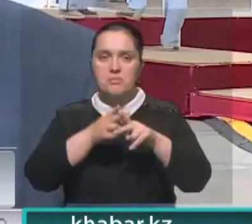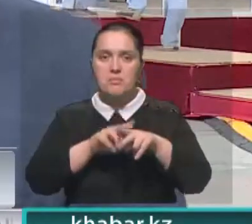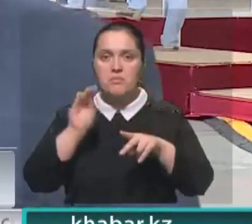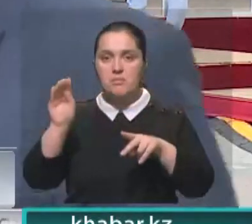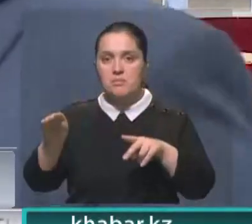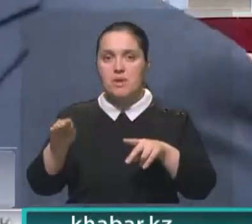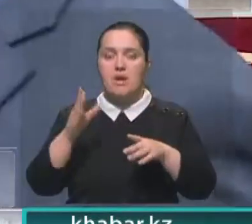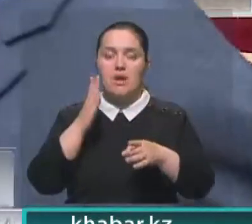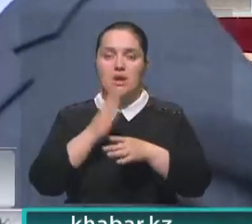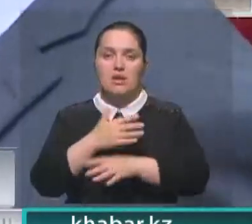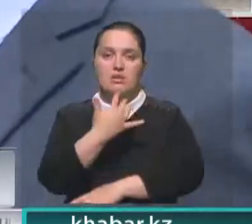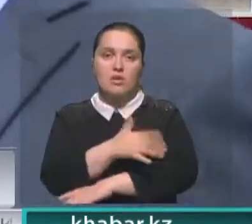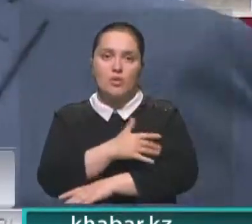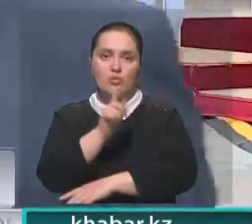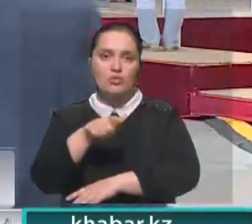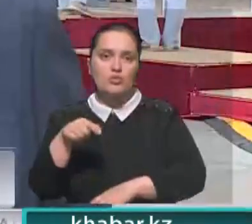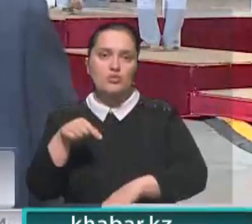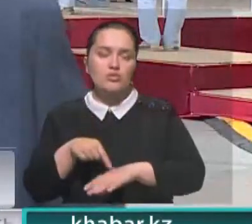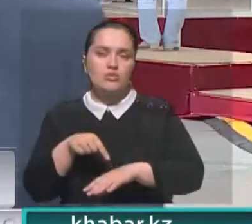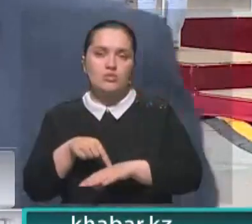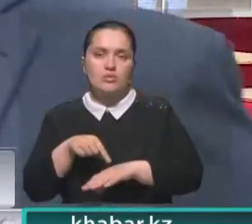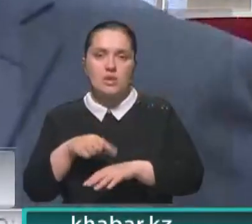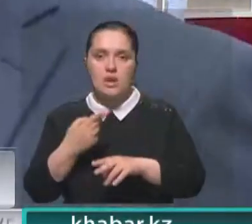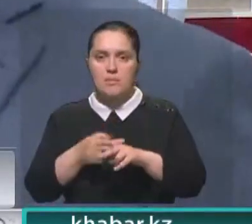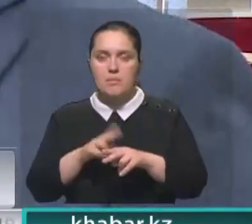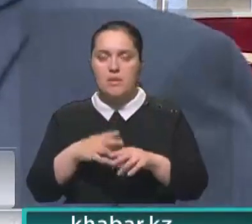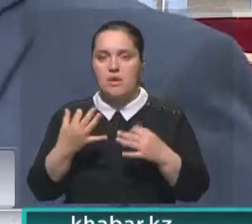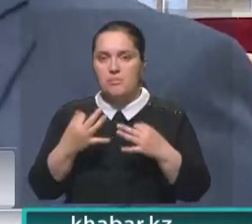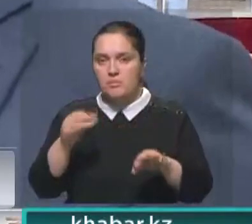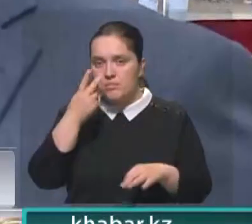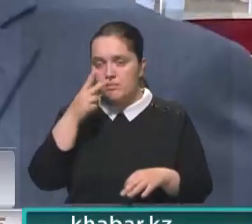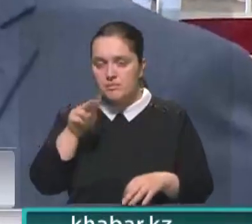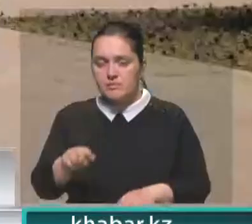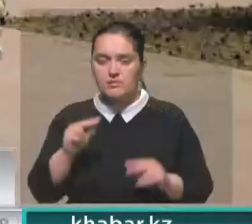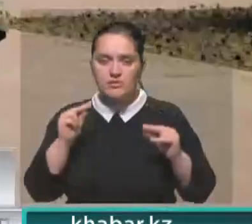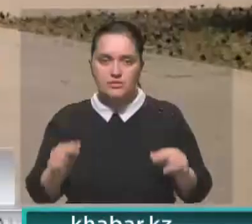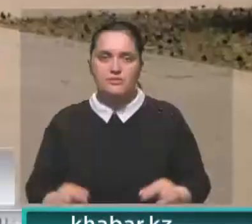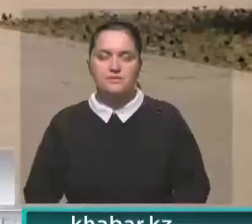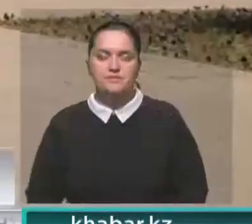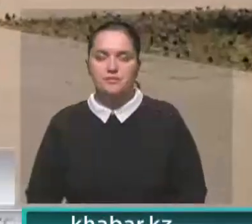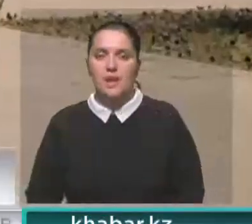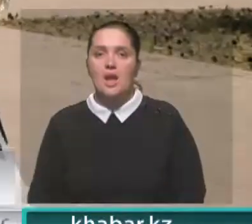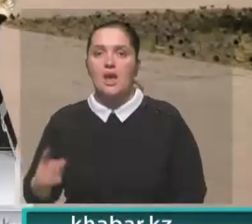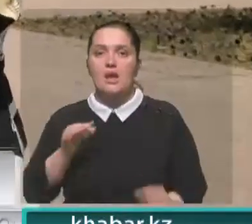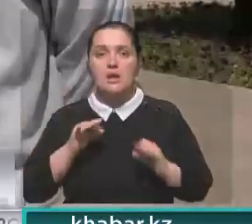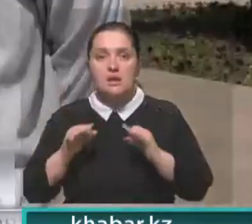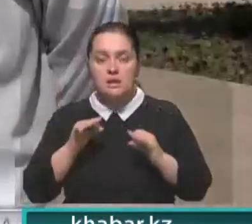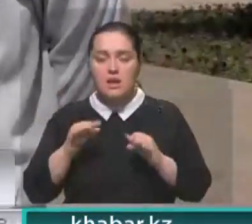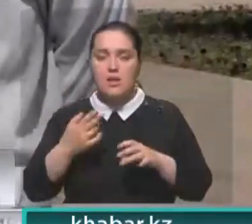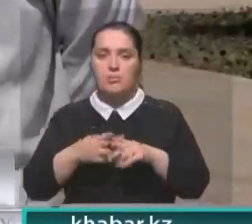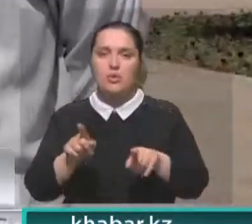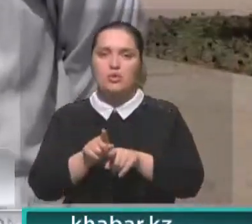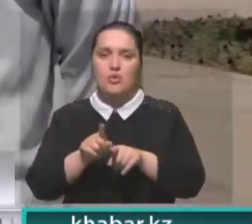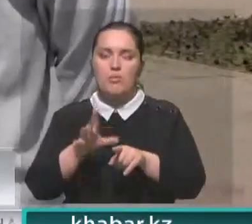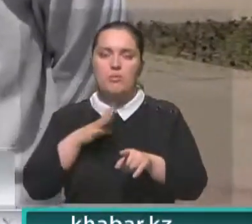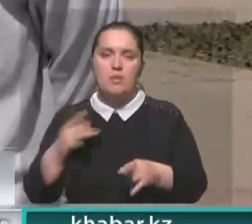все в необычном формате, чтобы люди почувствовали эту атмосферу прозрачности и честности. Кроме дискуссии в уникальной студии были также